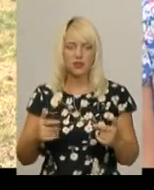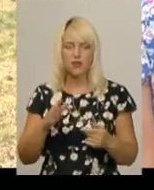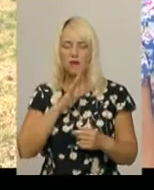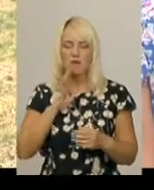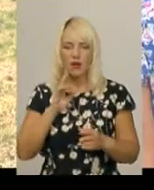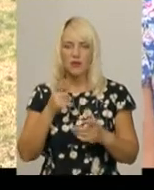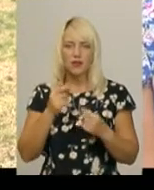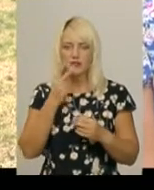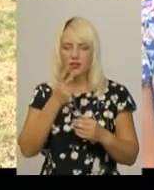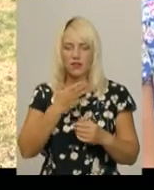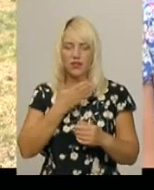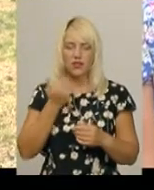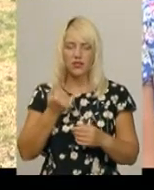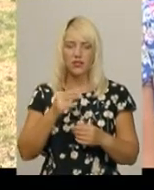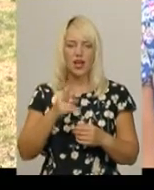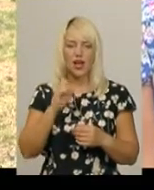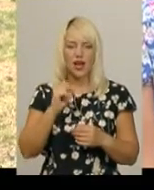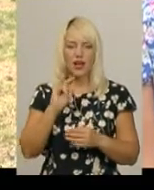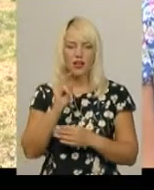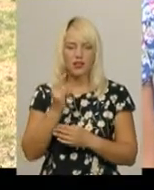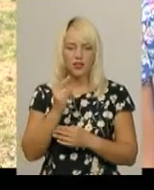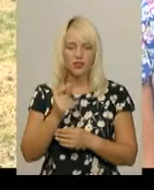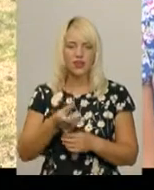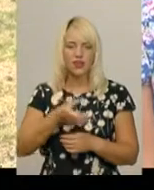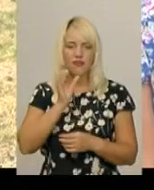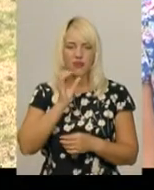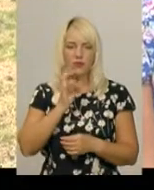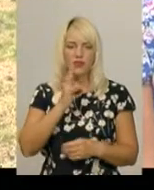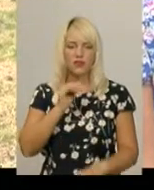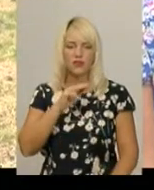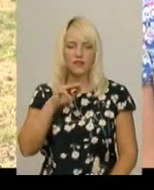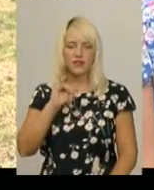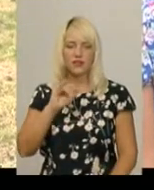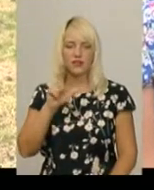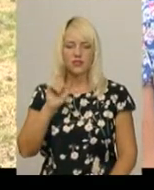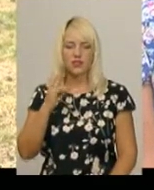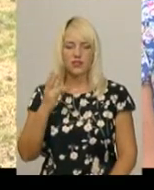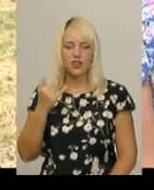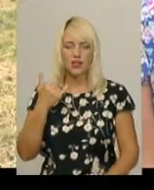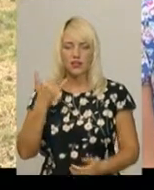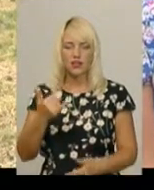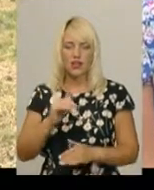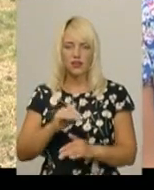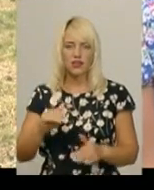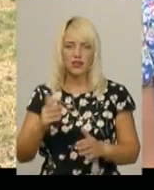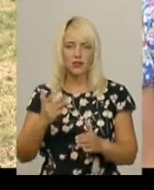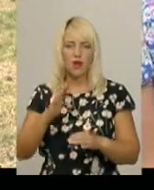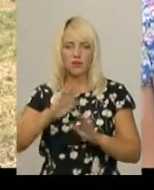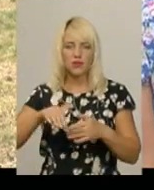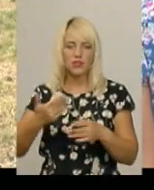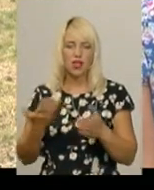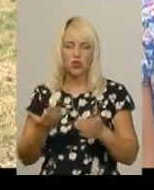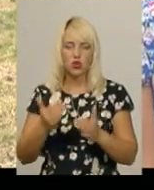не додивилася, а дитина випила нафтезін для очей, після чого знизилась температура. Батьки несуть відповідальність за